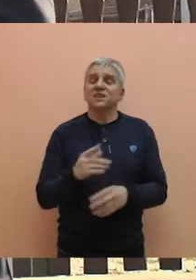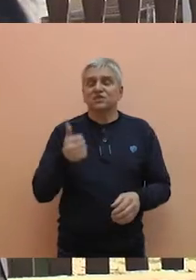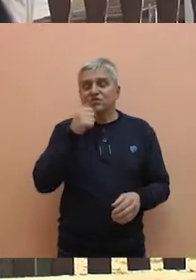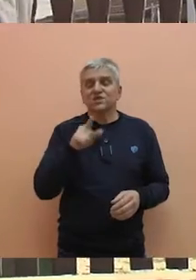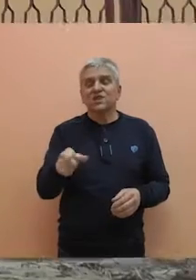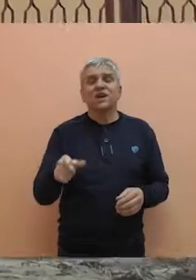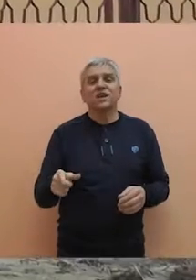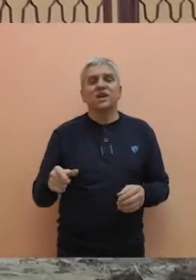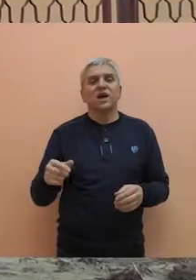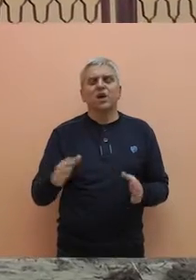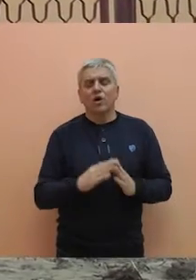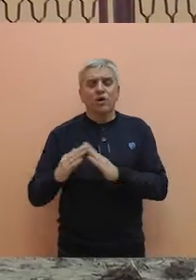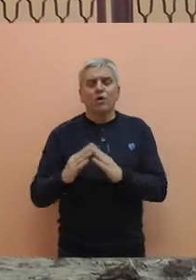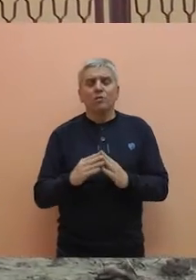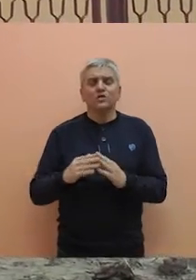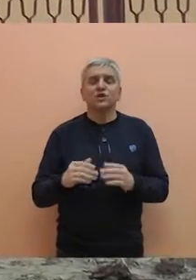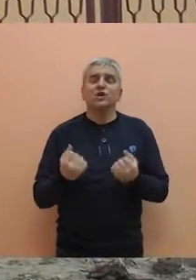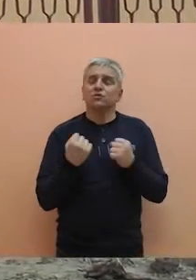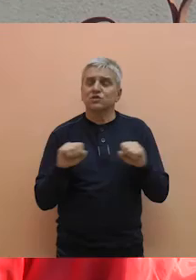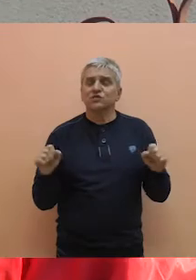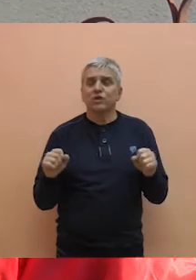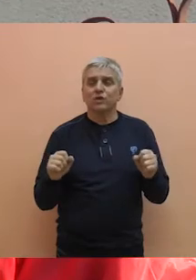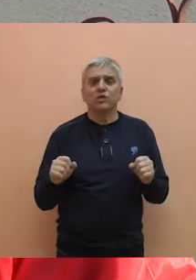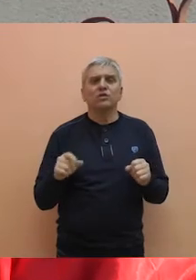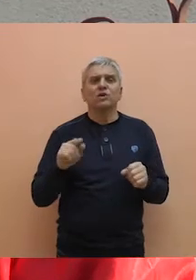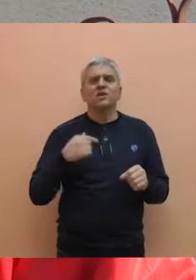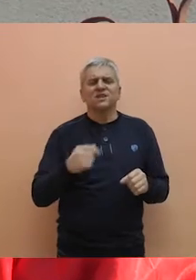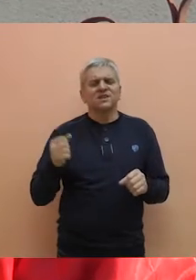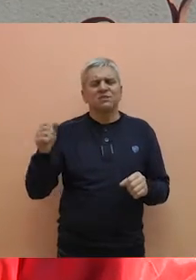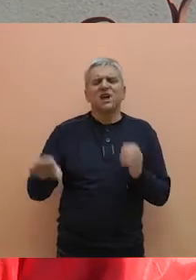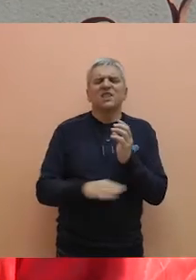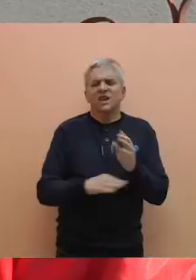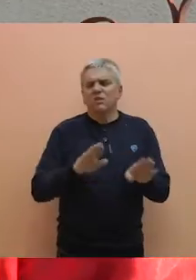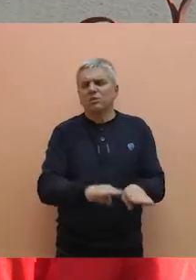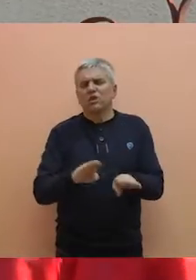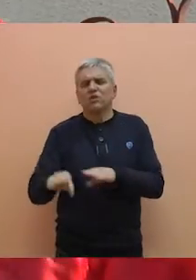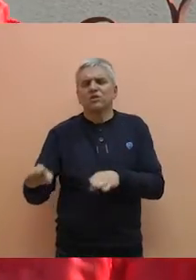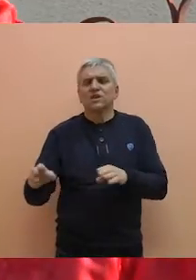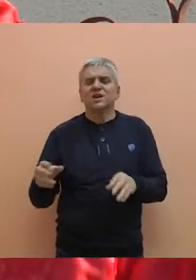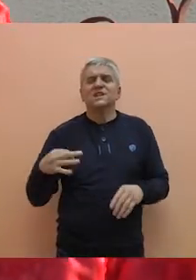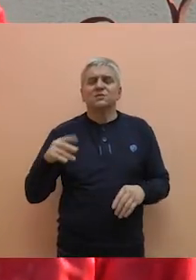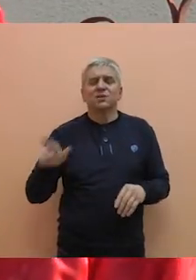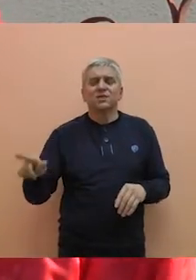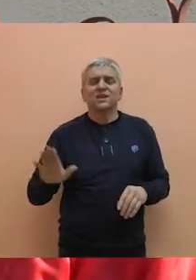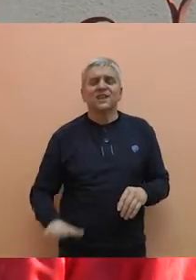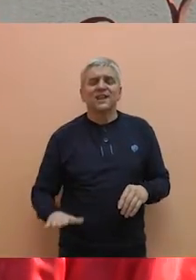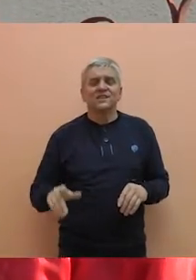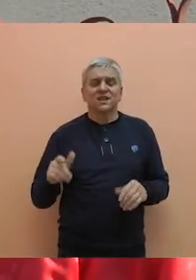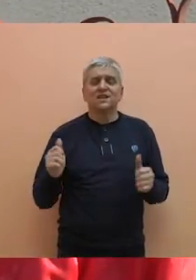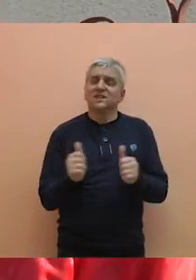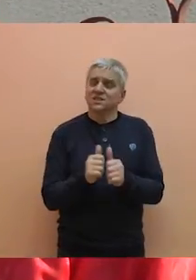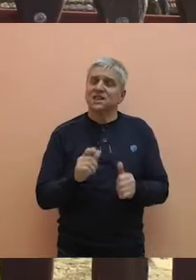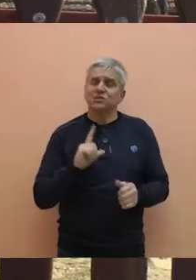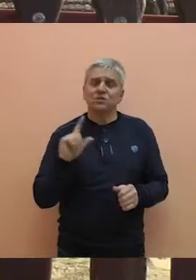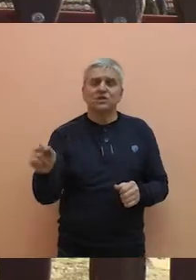što je komšija dozvolio preko njegovog dvorišta didu deca, ali sam poređala ploče, daske i šta je, znam samo da bi deca išla čista na posao